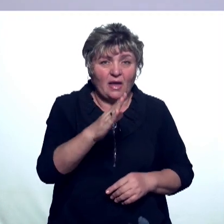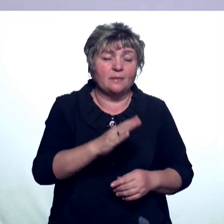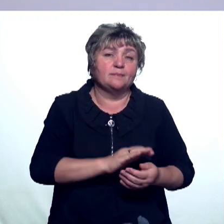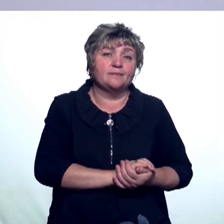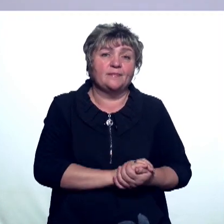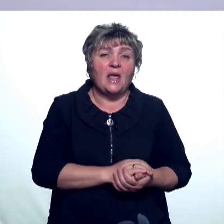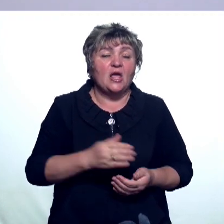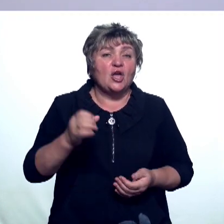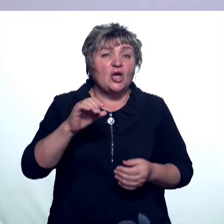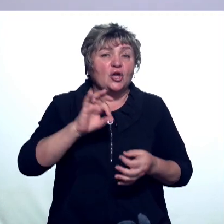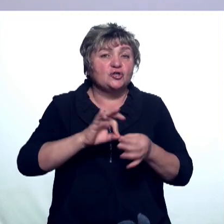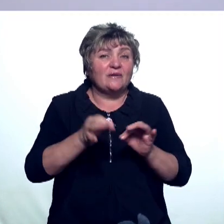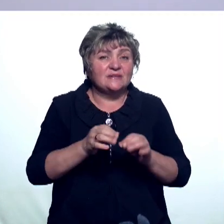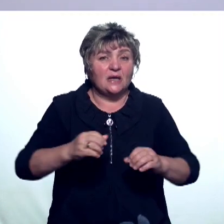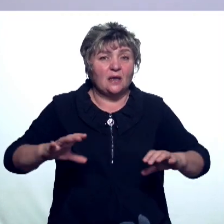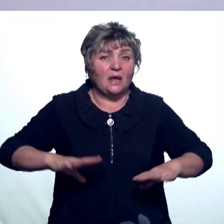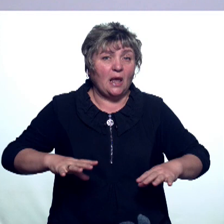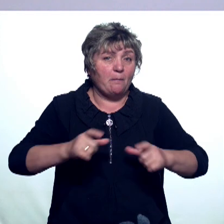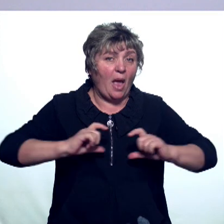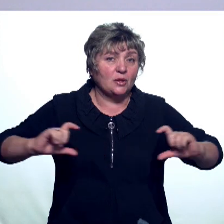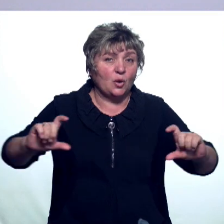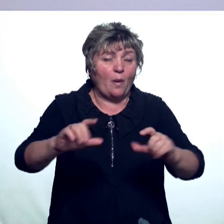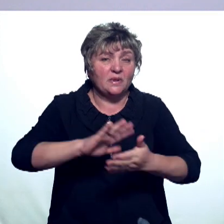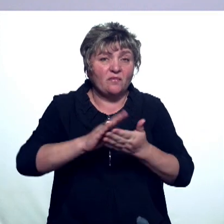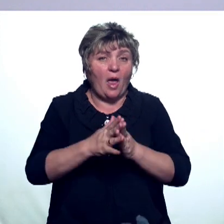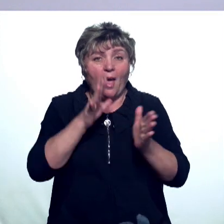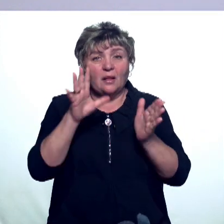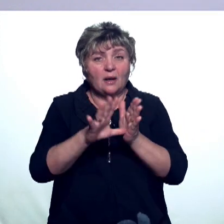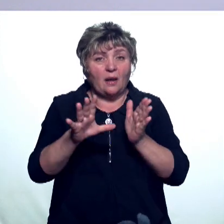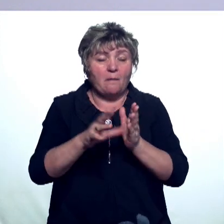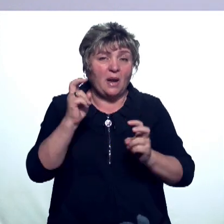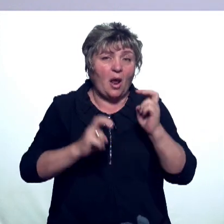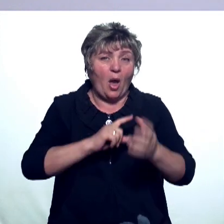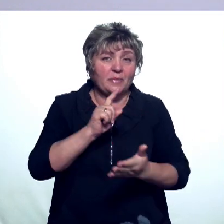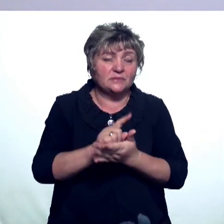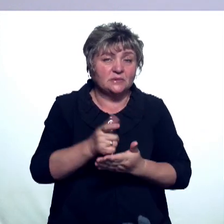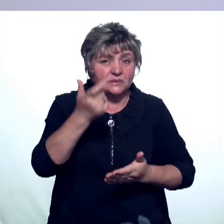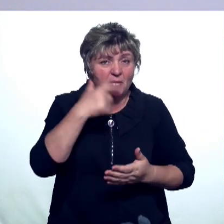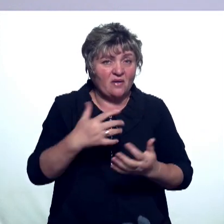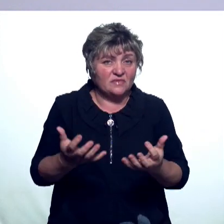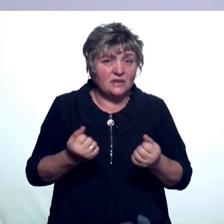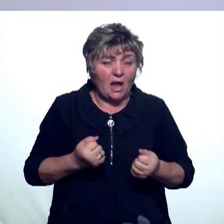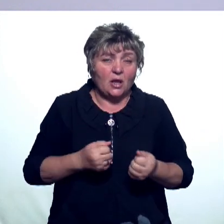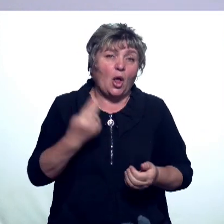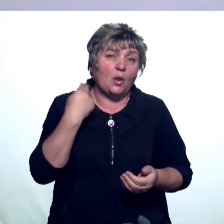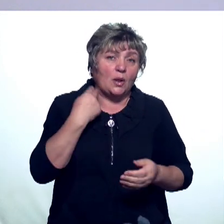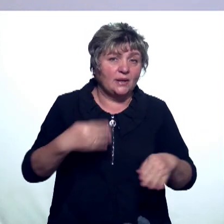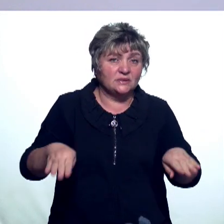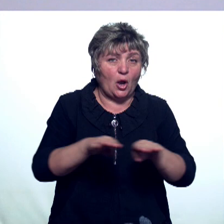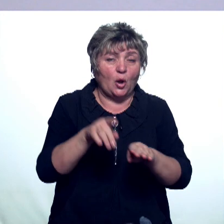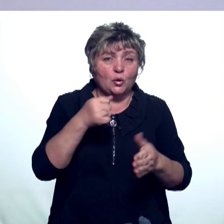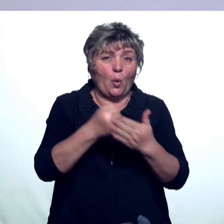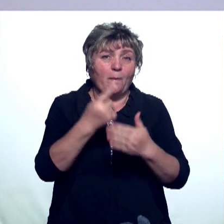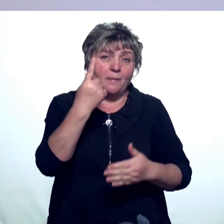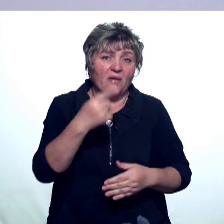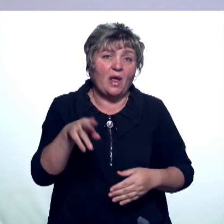Ижевский ипподром договорился о рассрочке с энергетиками. Предприятие взяло на себя обязательство закрыть долги за энергоресурсы до 1 декабря.